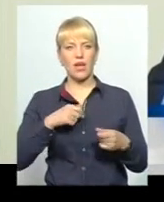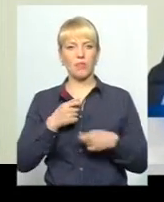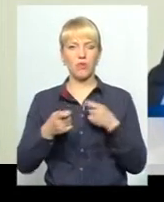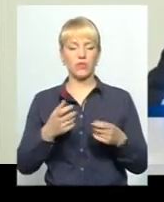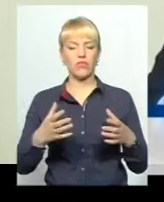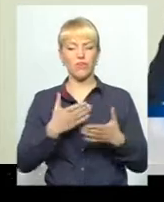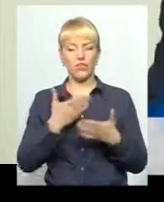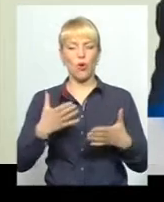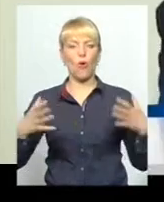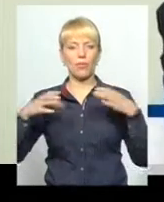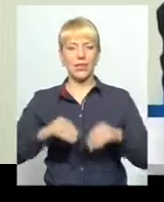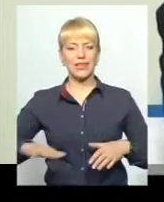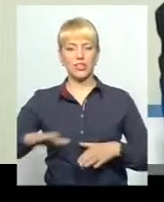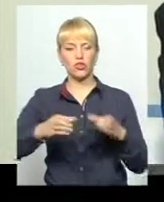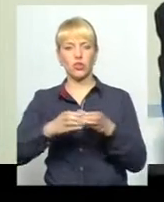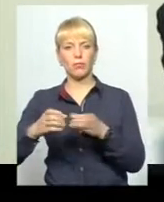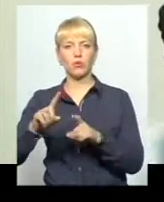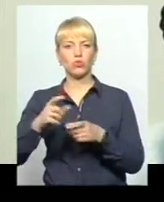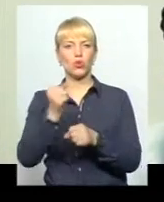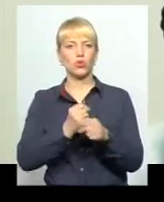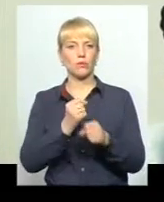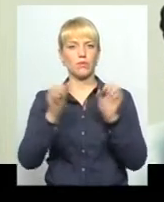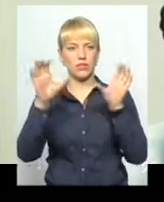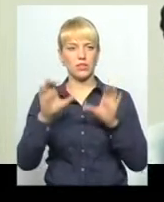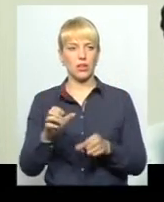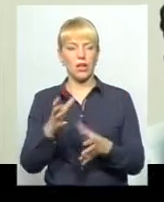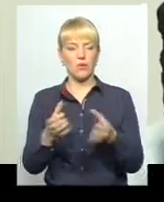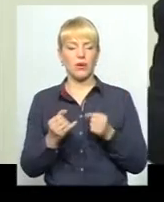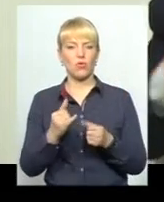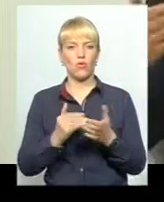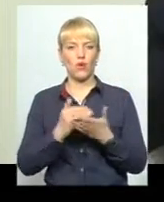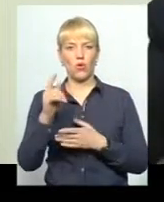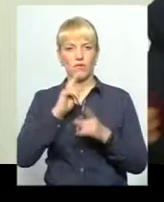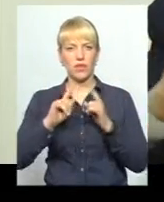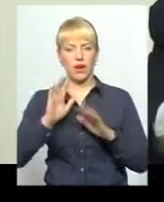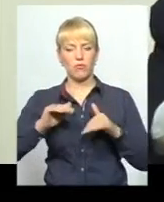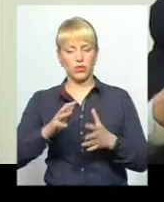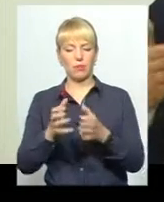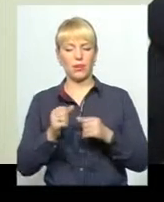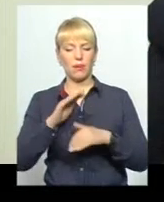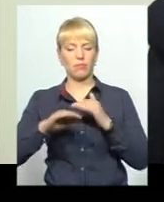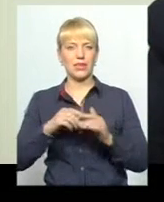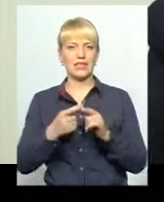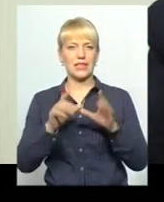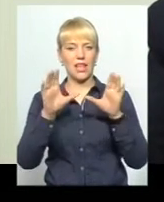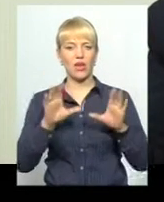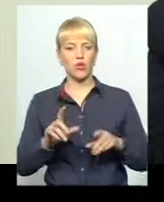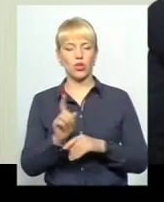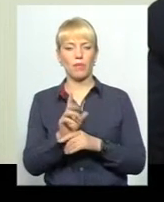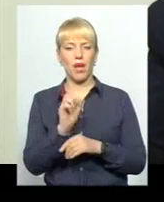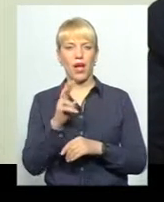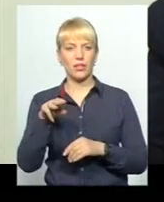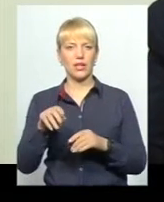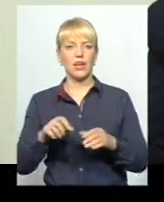територіальних громад, тому що розробивши закон, прийнявши його у Верховній Раді, потім прийнявши під цей закон нормативний акт вигляді